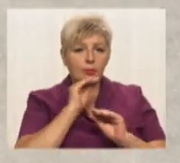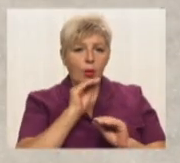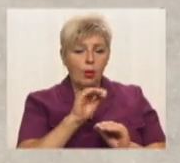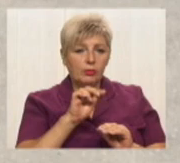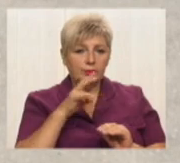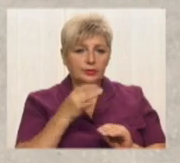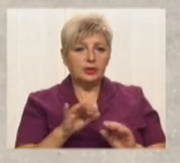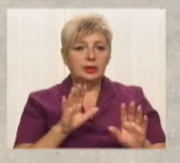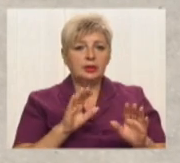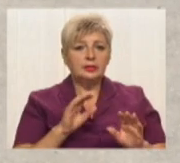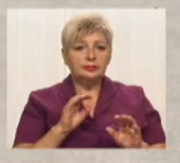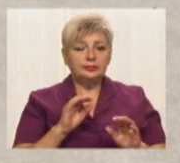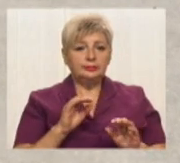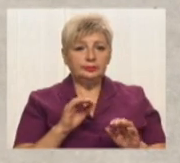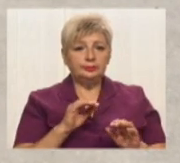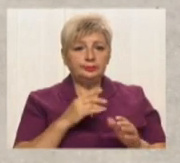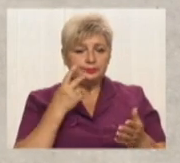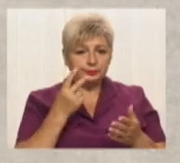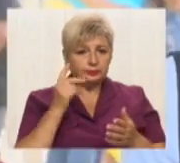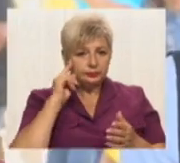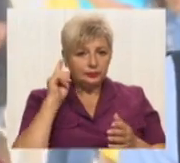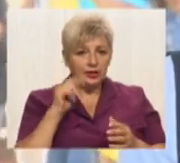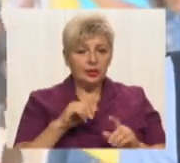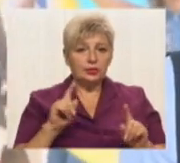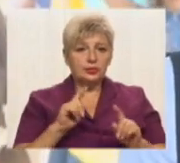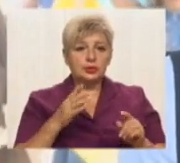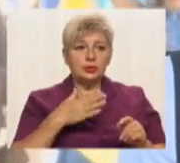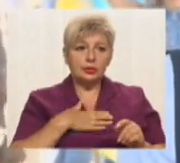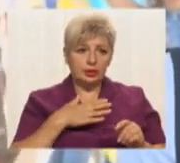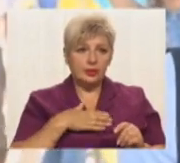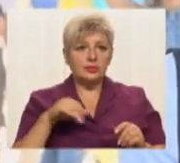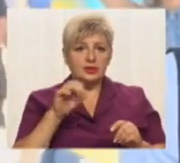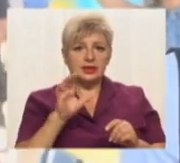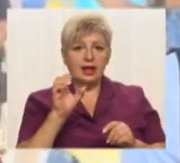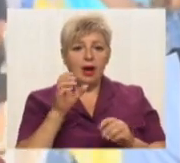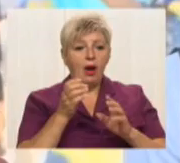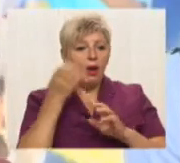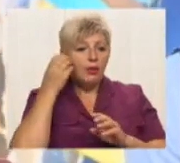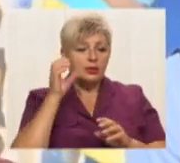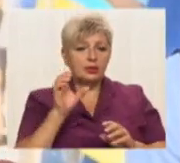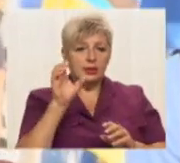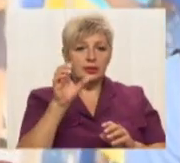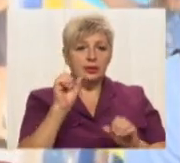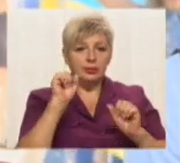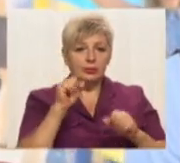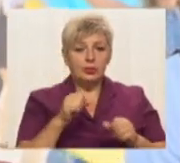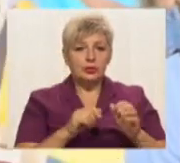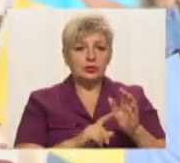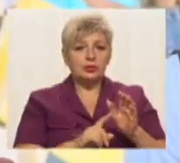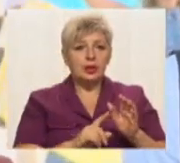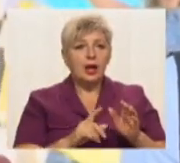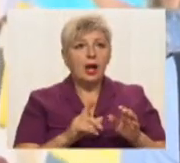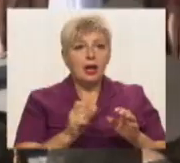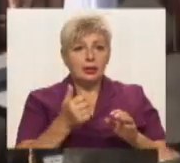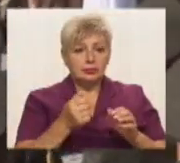розташований QR-код. Відомо, що в нашу еру гаджетів кожен може підійти і запустити спеціальний аудіогід,